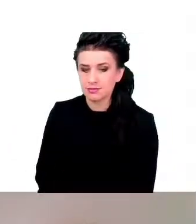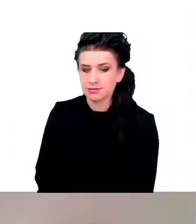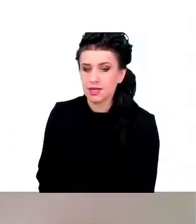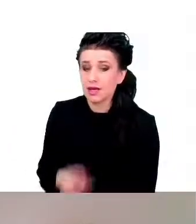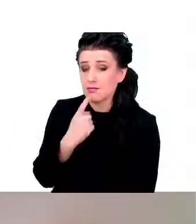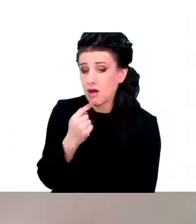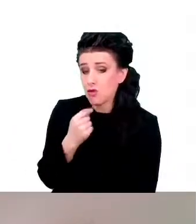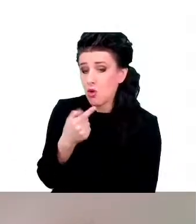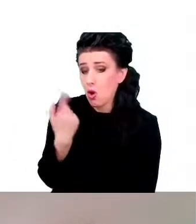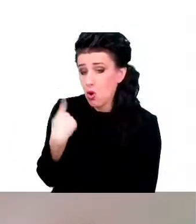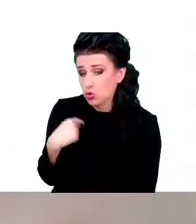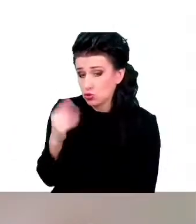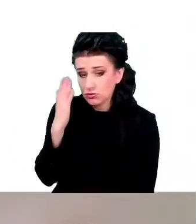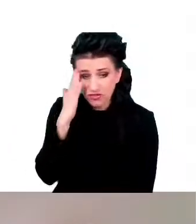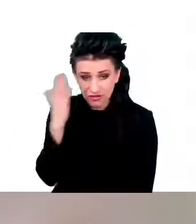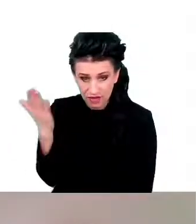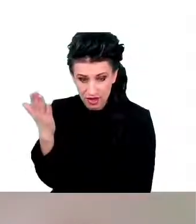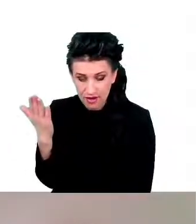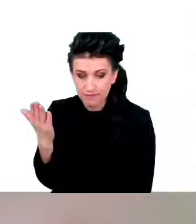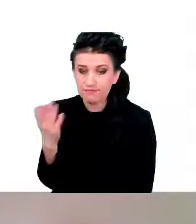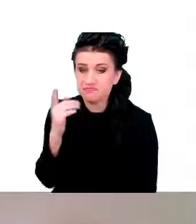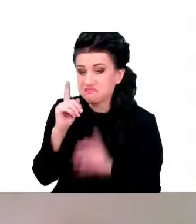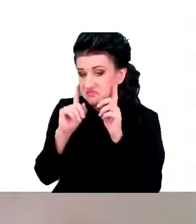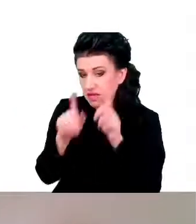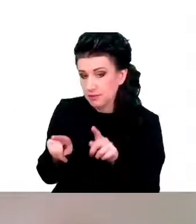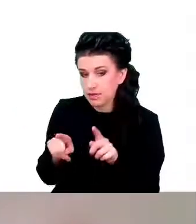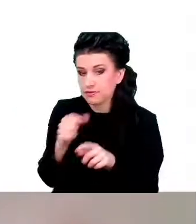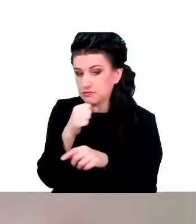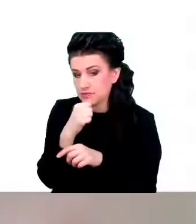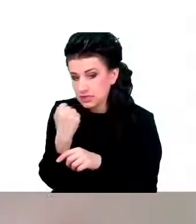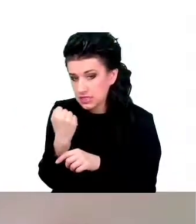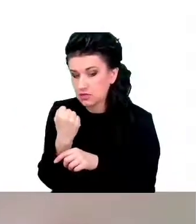wie, że tak naprawdę starzenie się